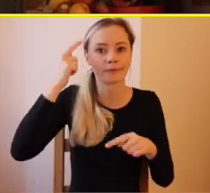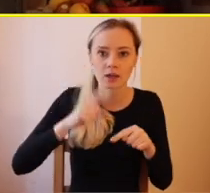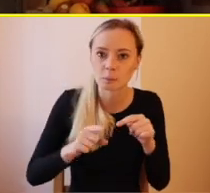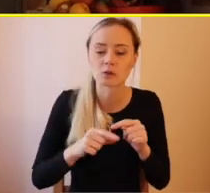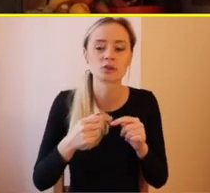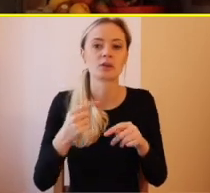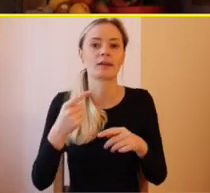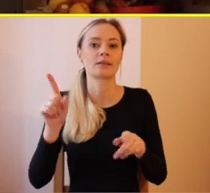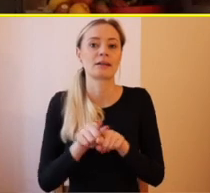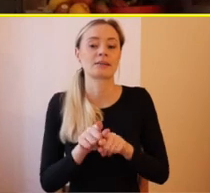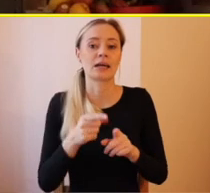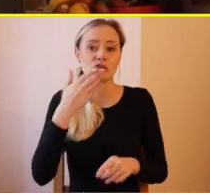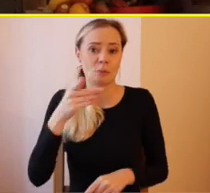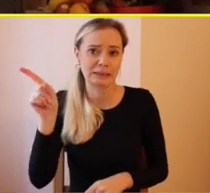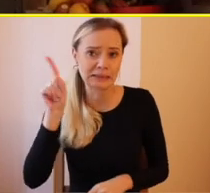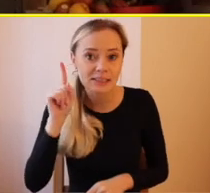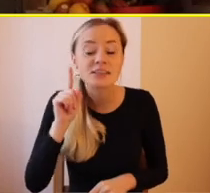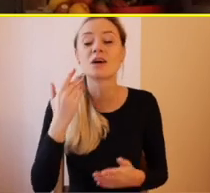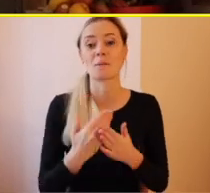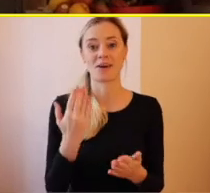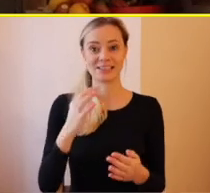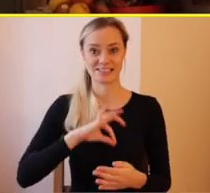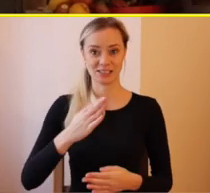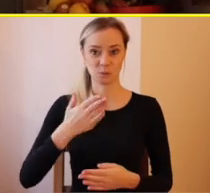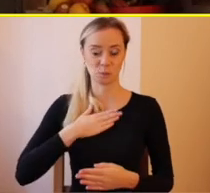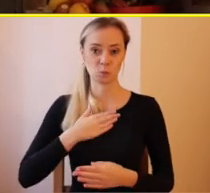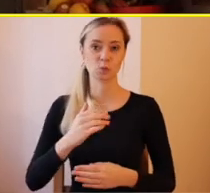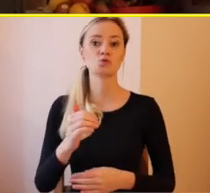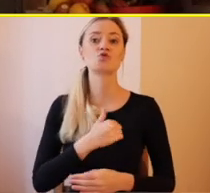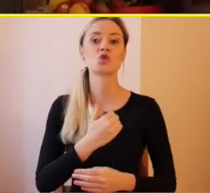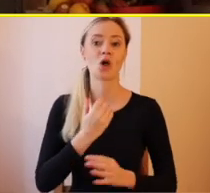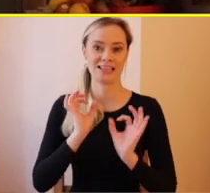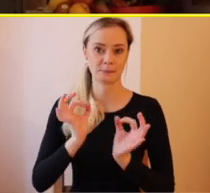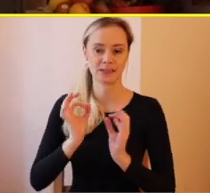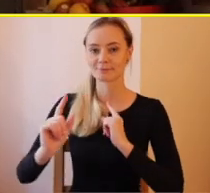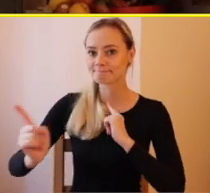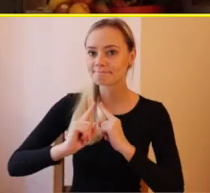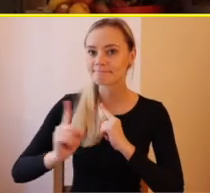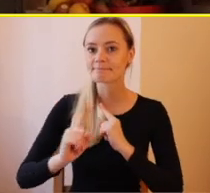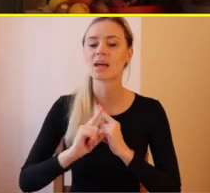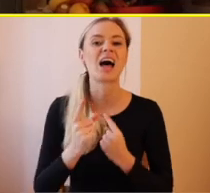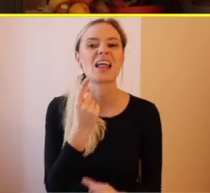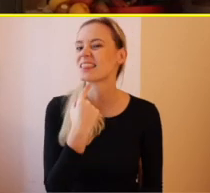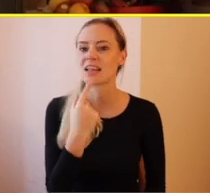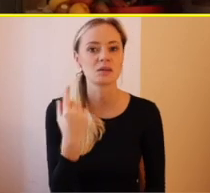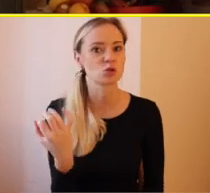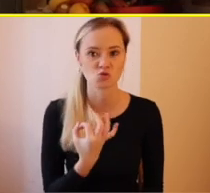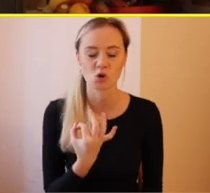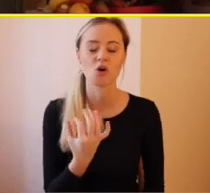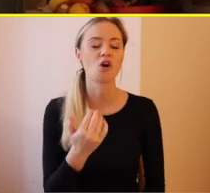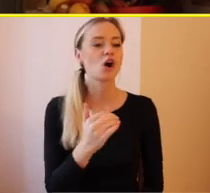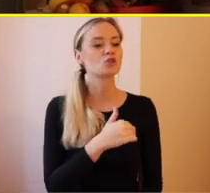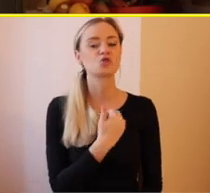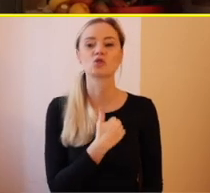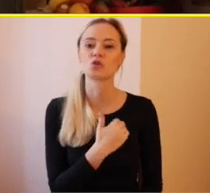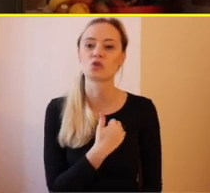chodí do špeciálnej školy a nepáči sa mi, že školstvo je vlastne